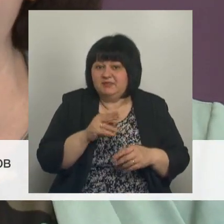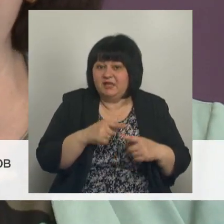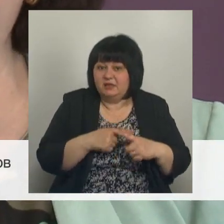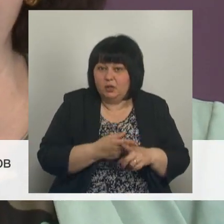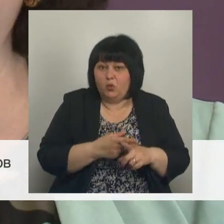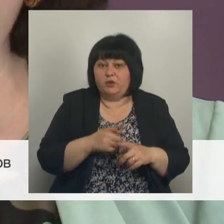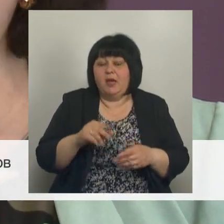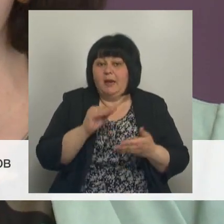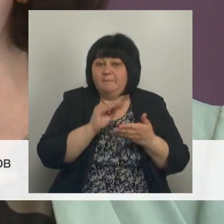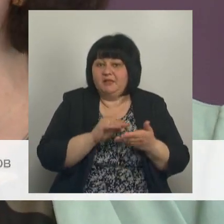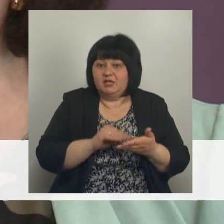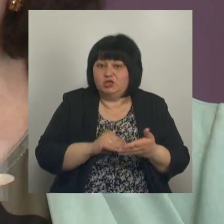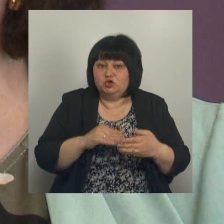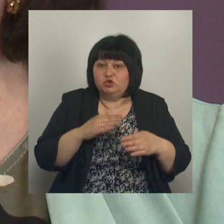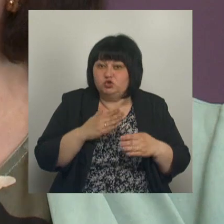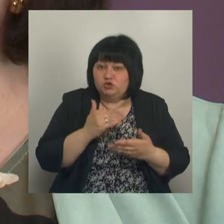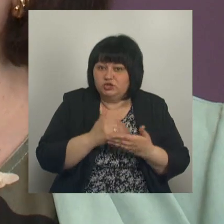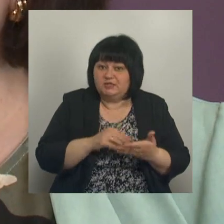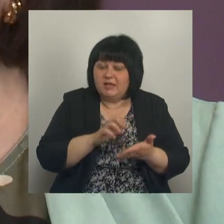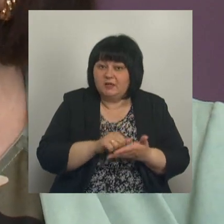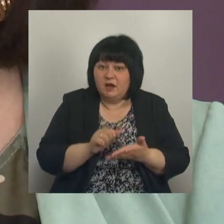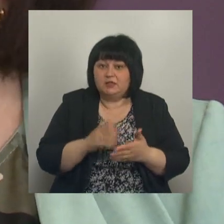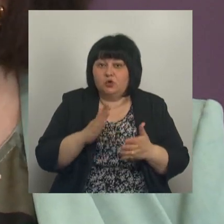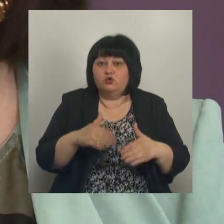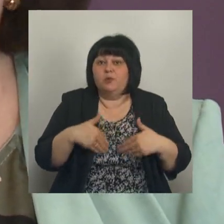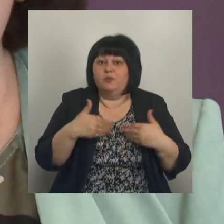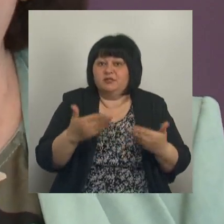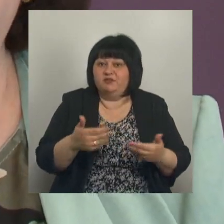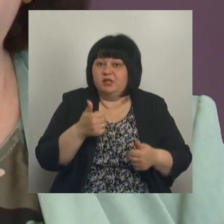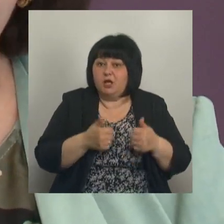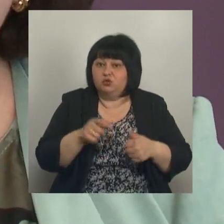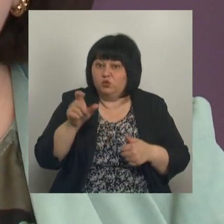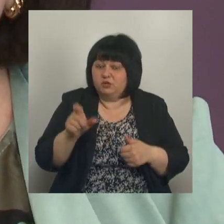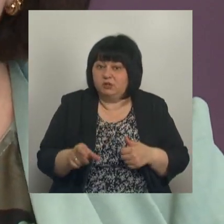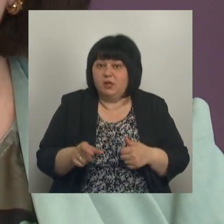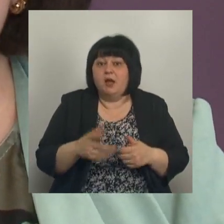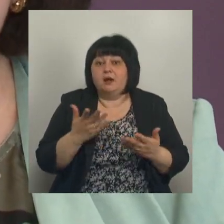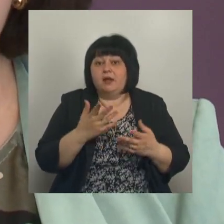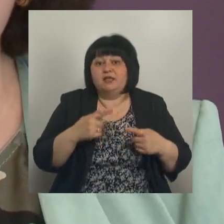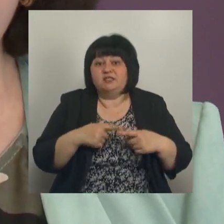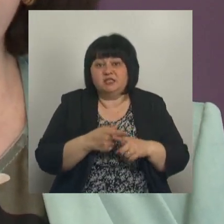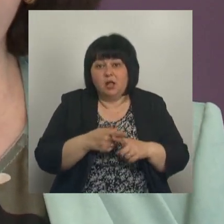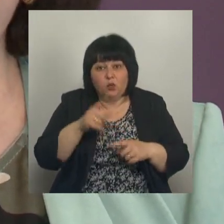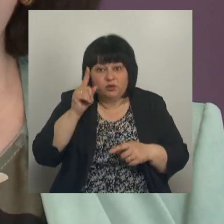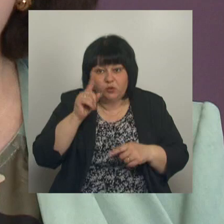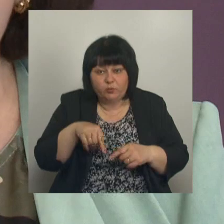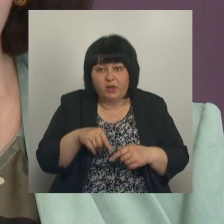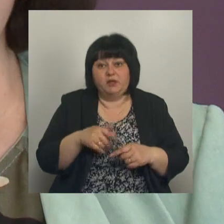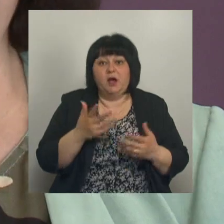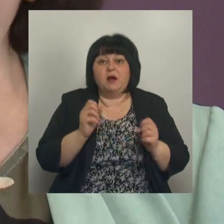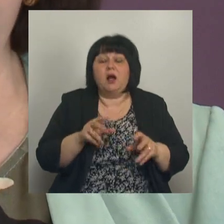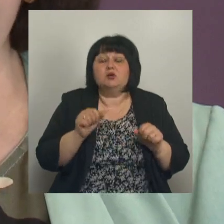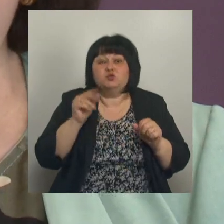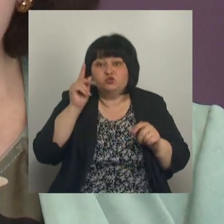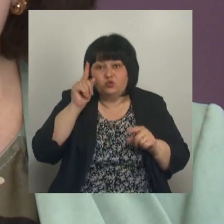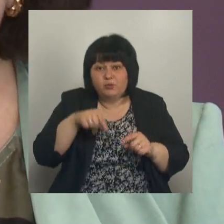методическую структуру учебного занятия, которую представляет конкурсант. Какими технологиями владеет, как он сумел